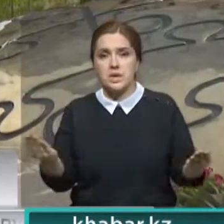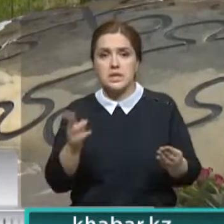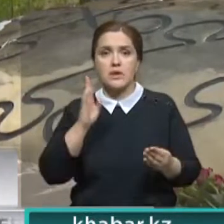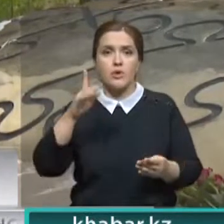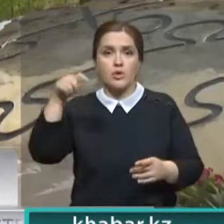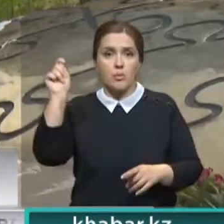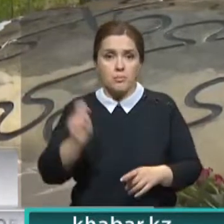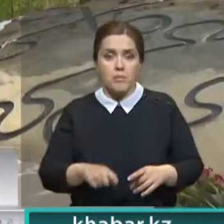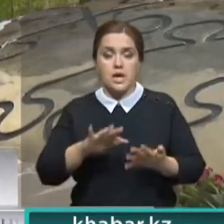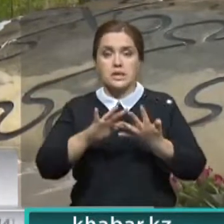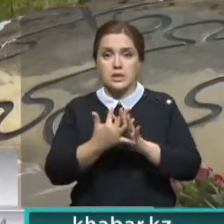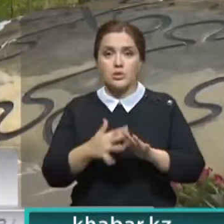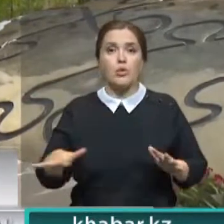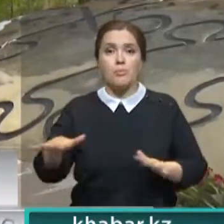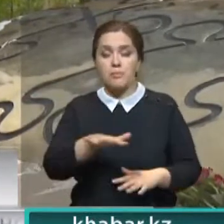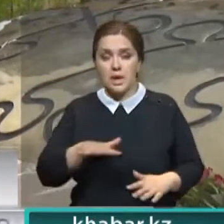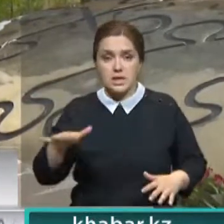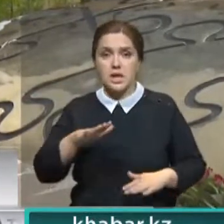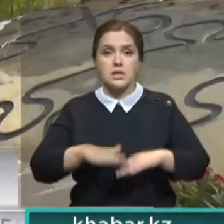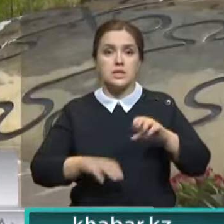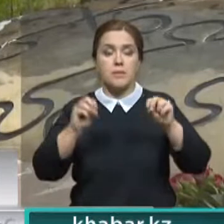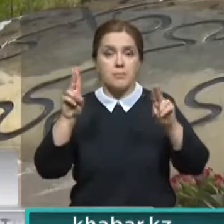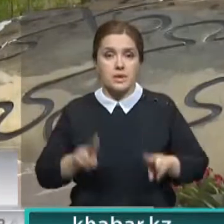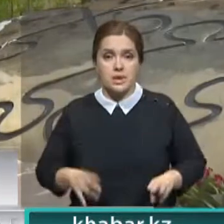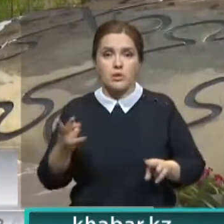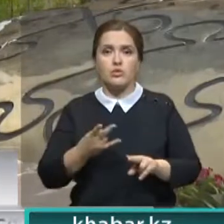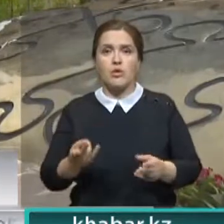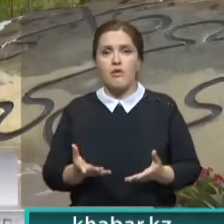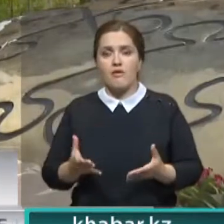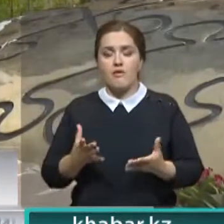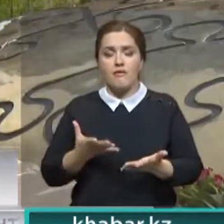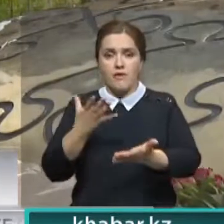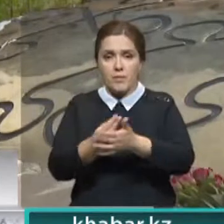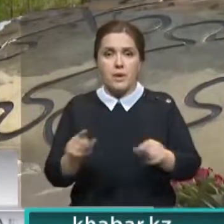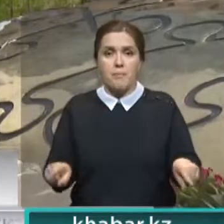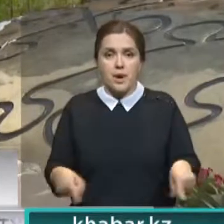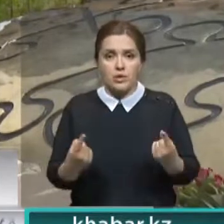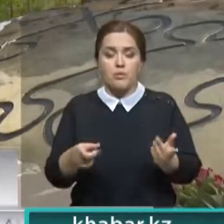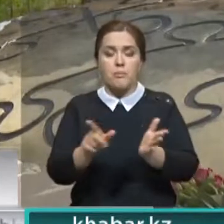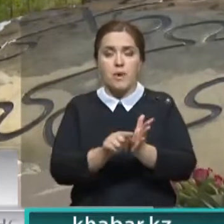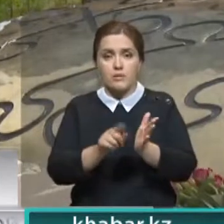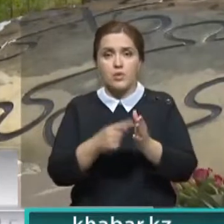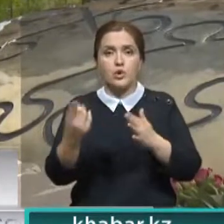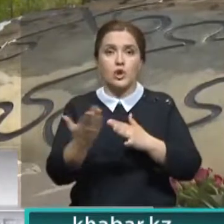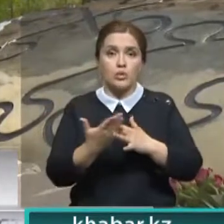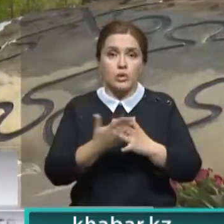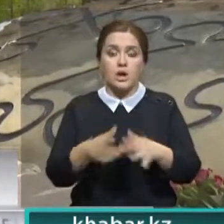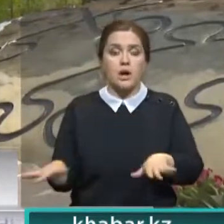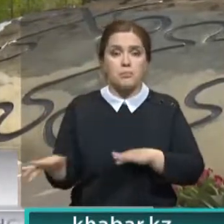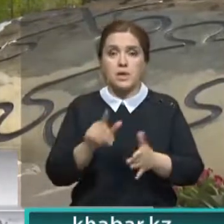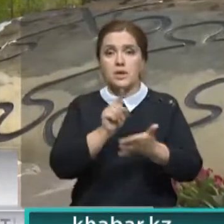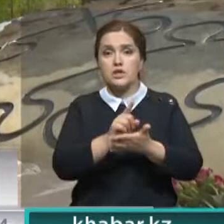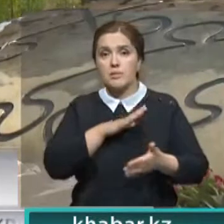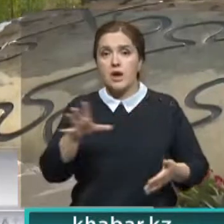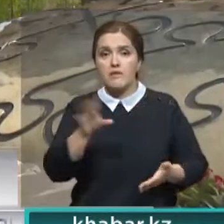прибывающим в сельскую местность специалистам, выплату подъемных пособий и другие льготы. Такие меры должны быть приняты во